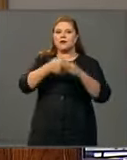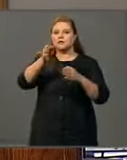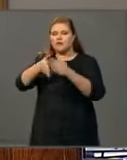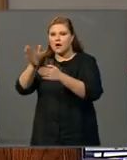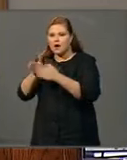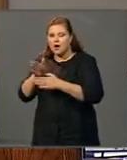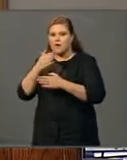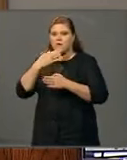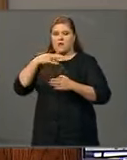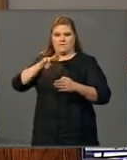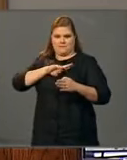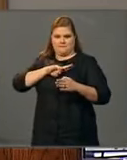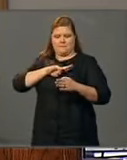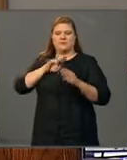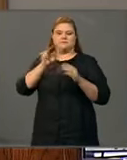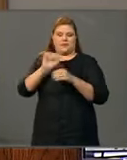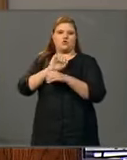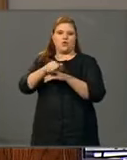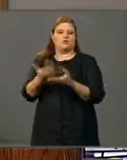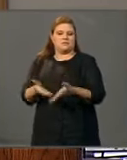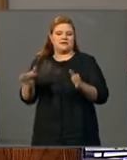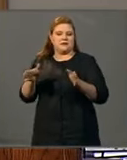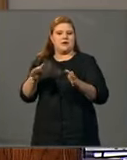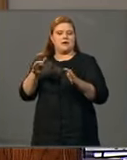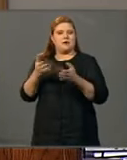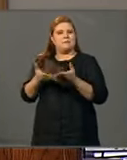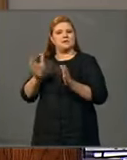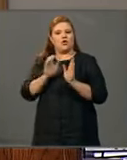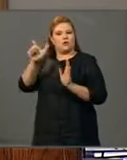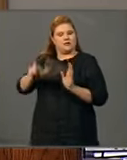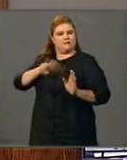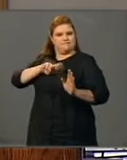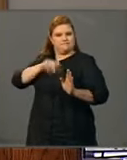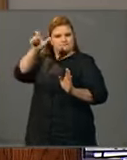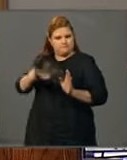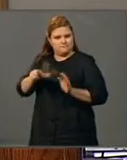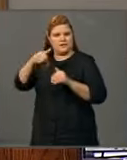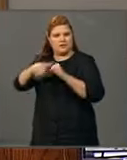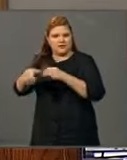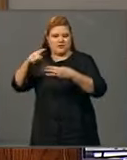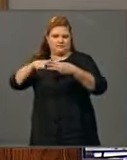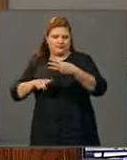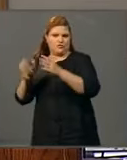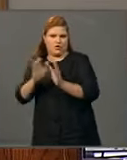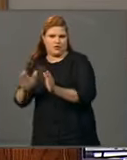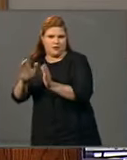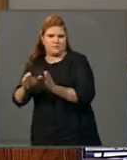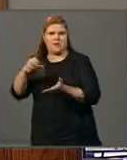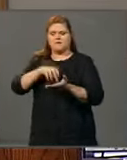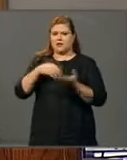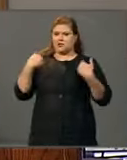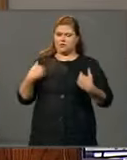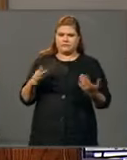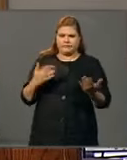tytäryhtiön konkurssipesään ja nimitettävän pesänhoitajan vastuulle. Nyt valtio huolehtii siitä, että